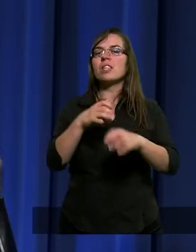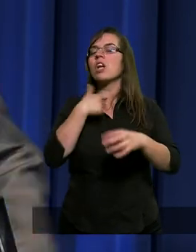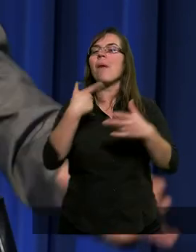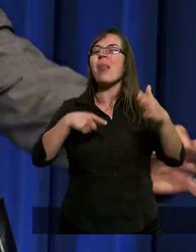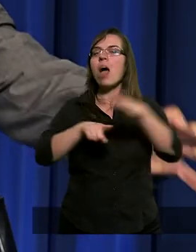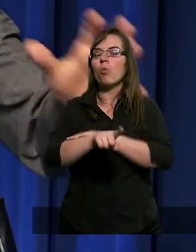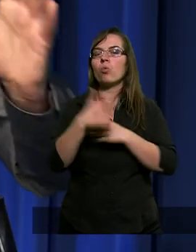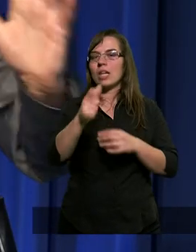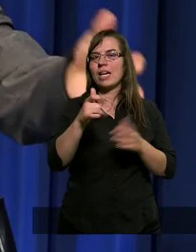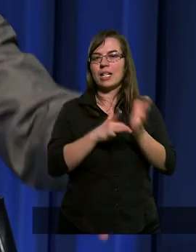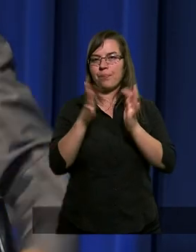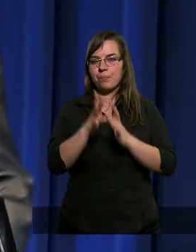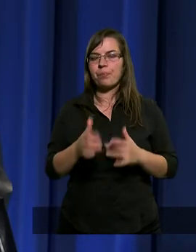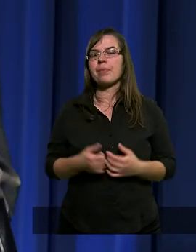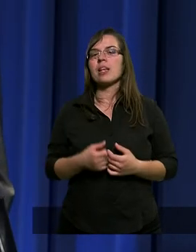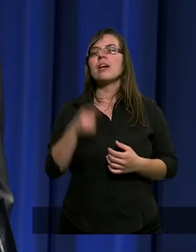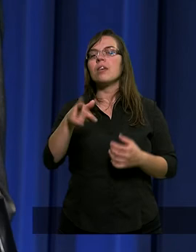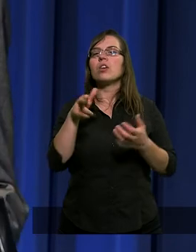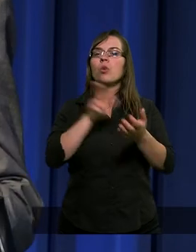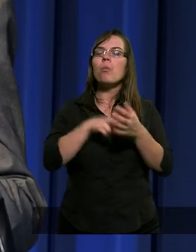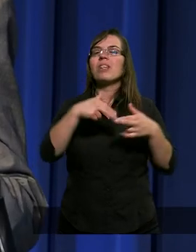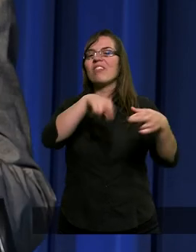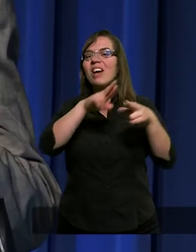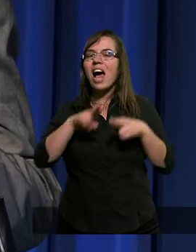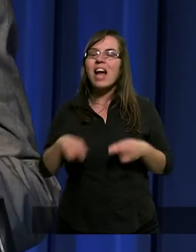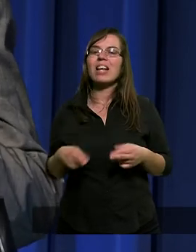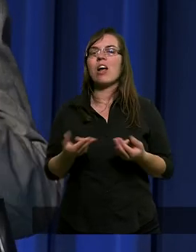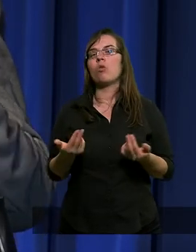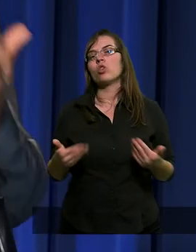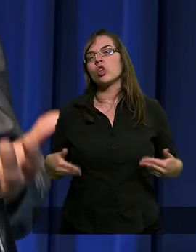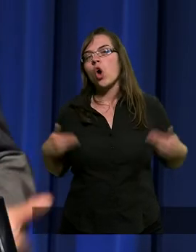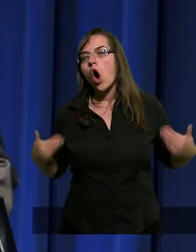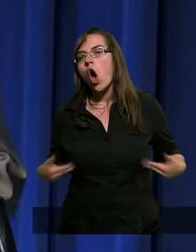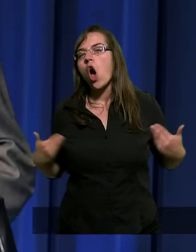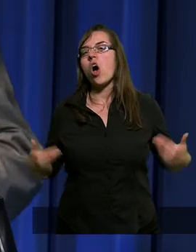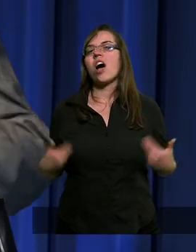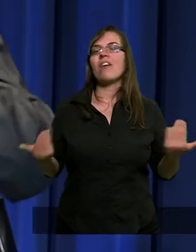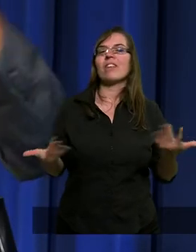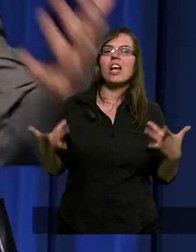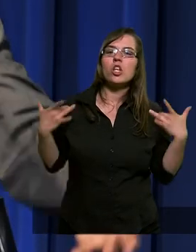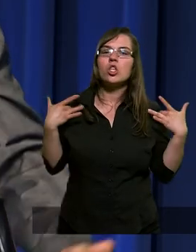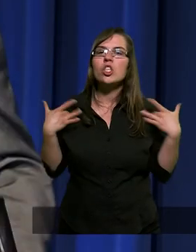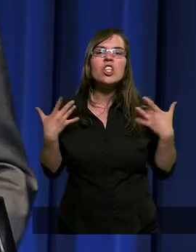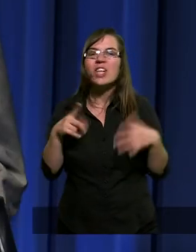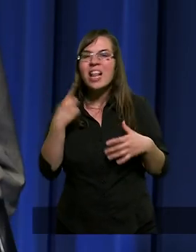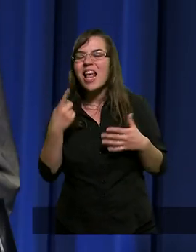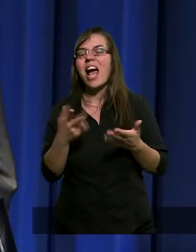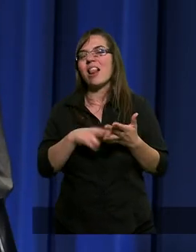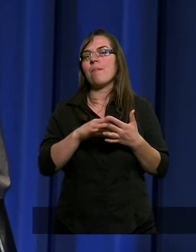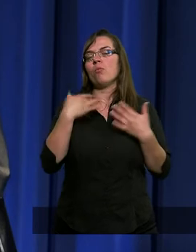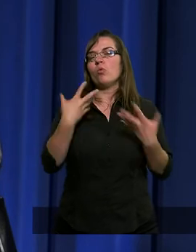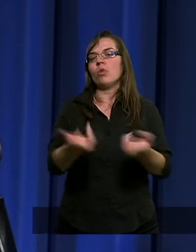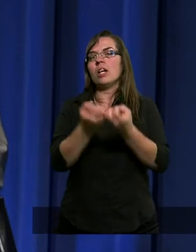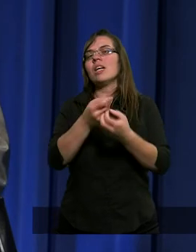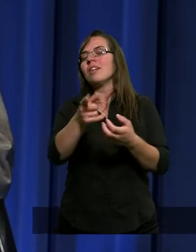te ręce, dotknięcie, których przywracało zdrowie, życie nieraz